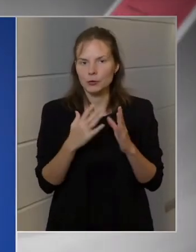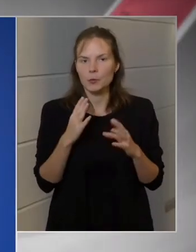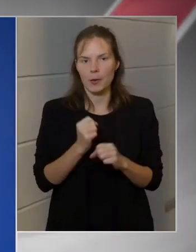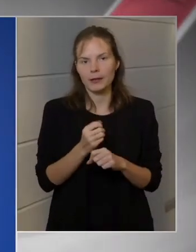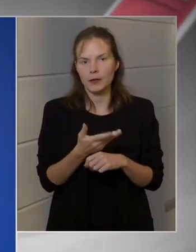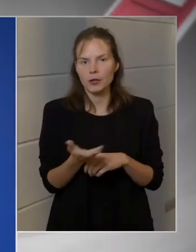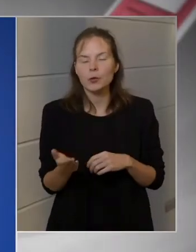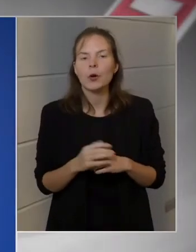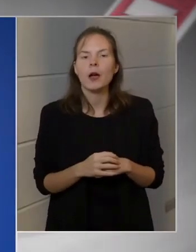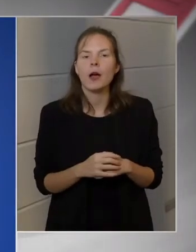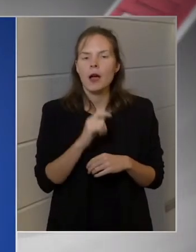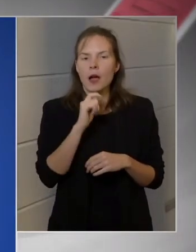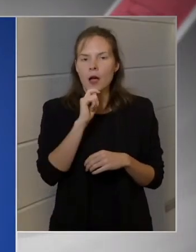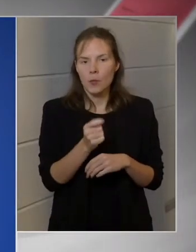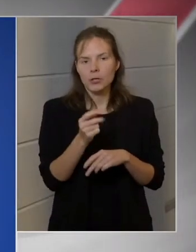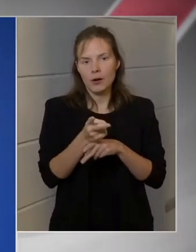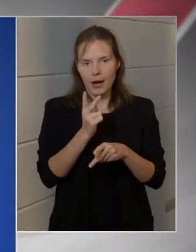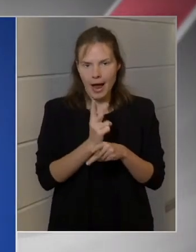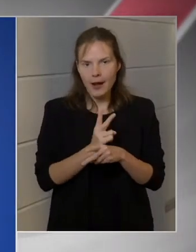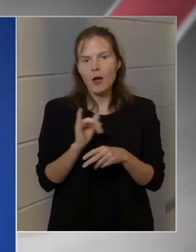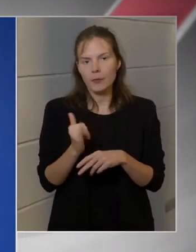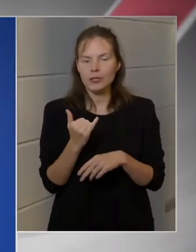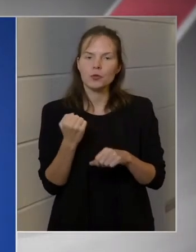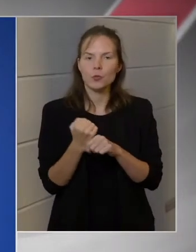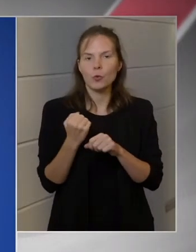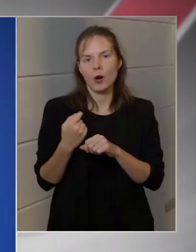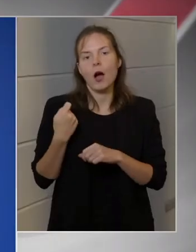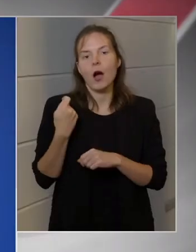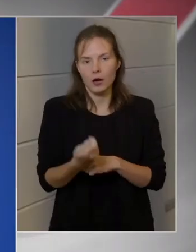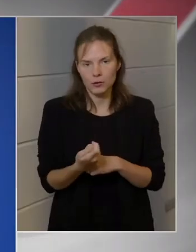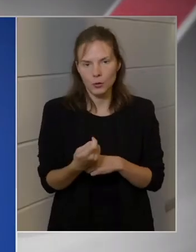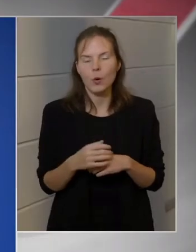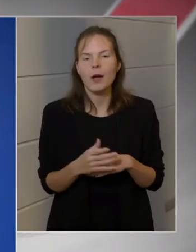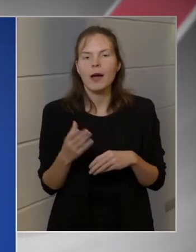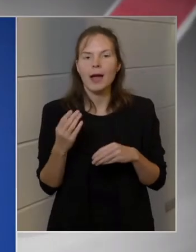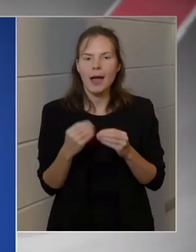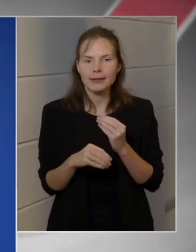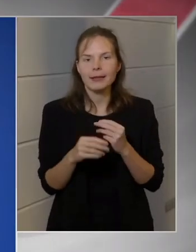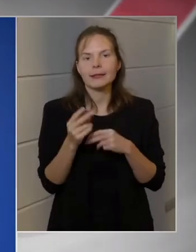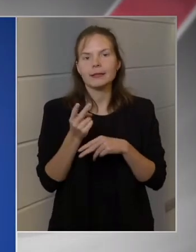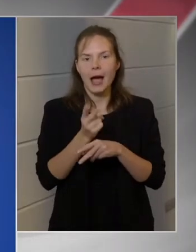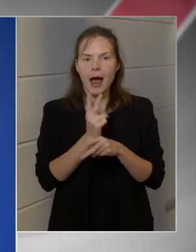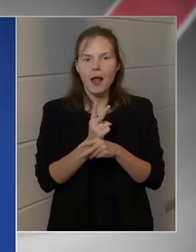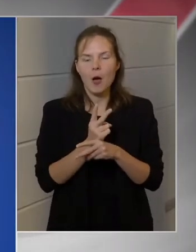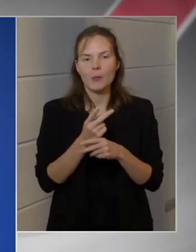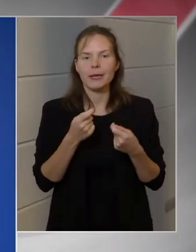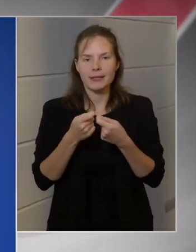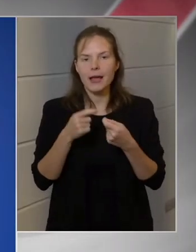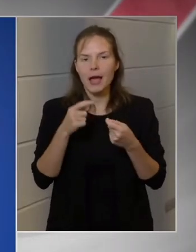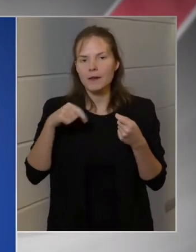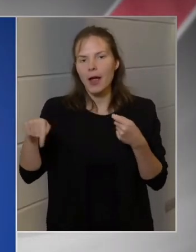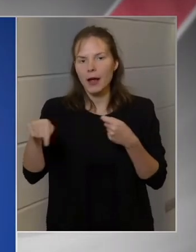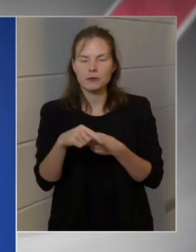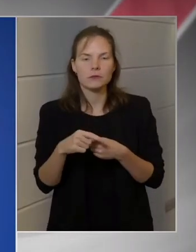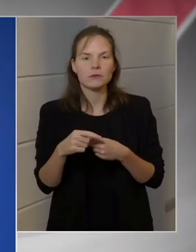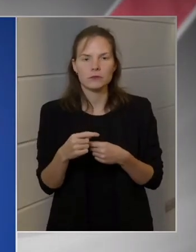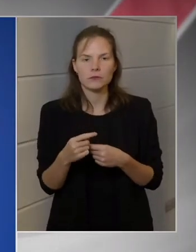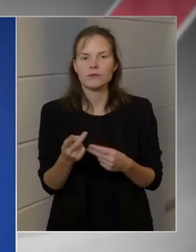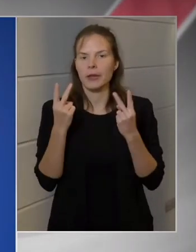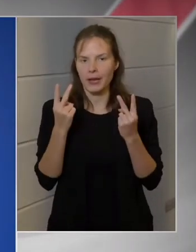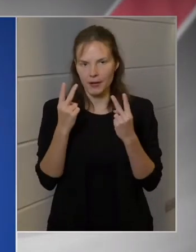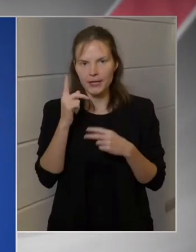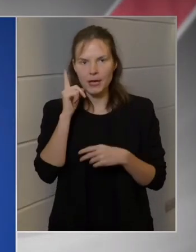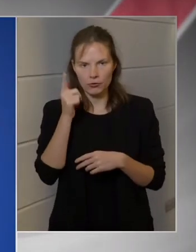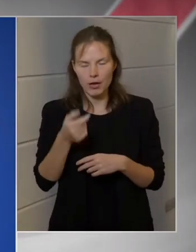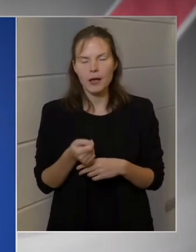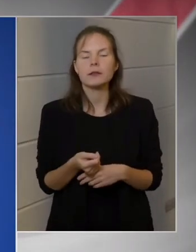magyar állam természetesen szintén munkáltató, ezért ezt az állami szerveknél is érvényesíteni fogjuk. Ott is